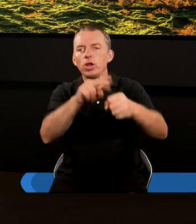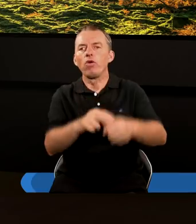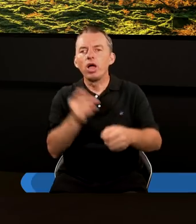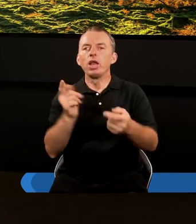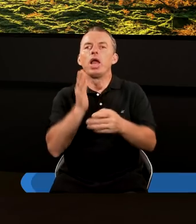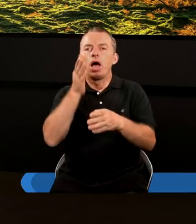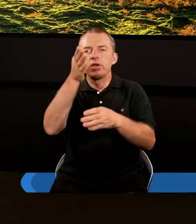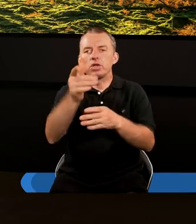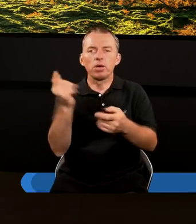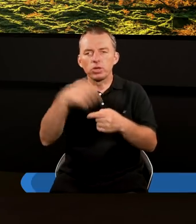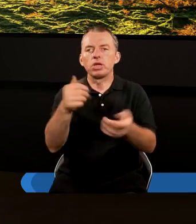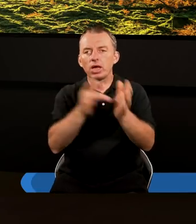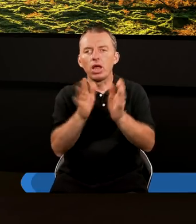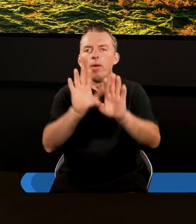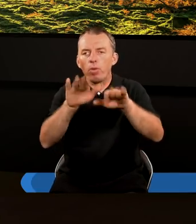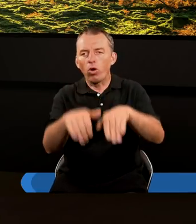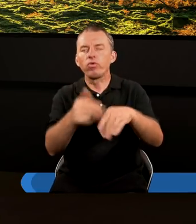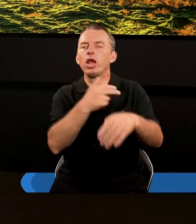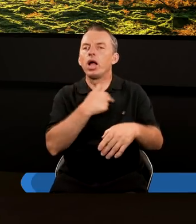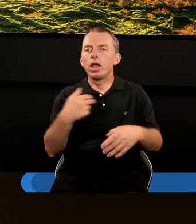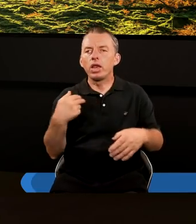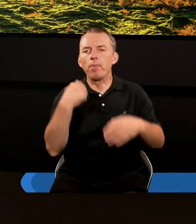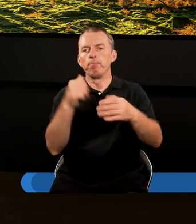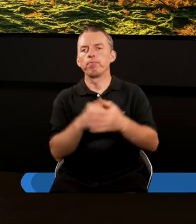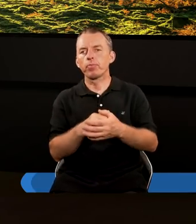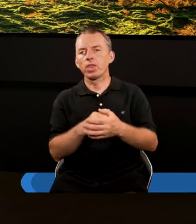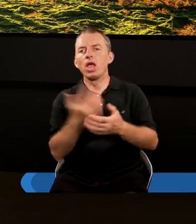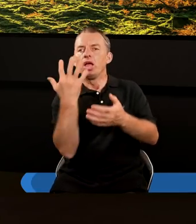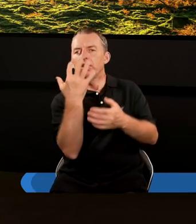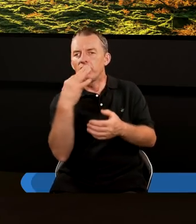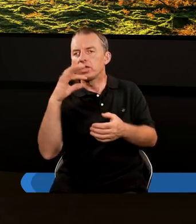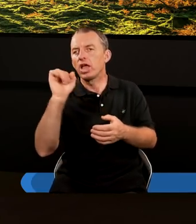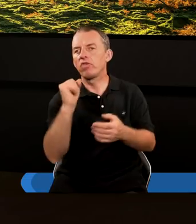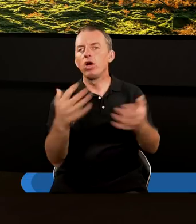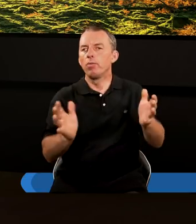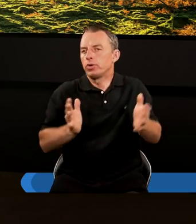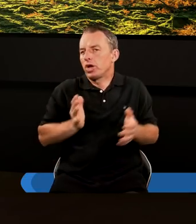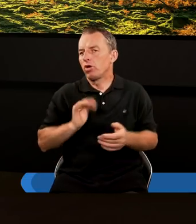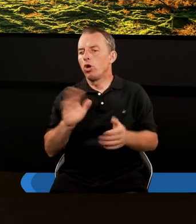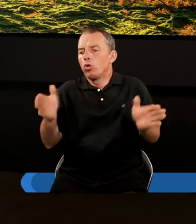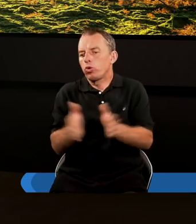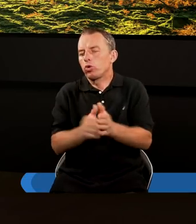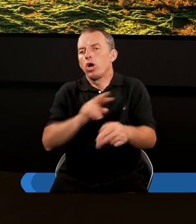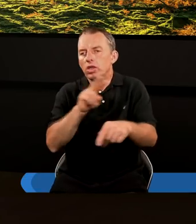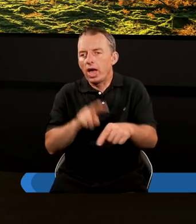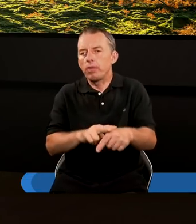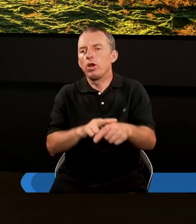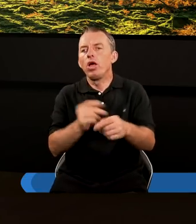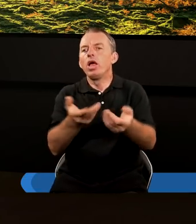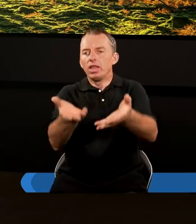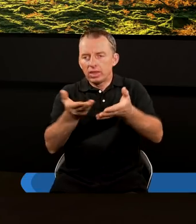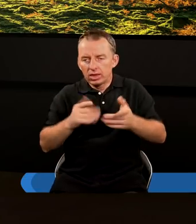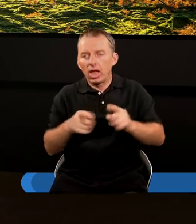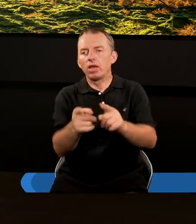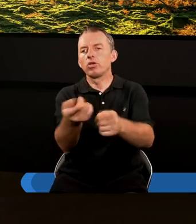nadzieja przyjścia Chrystusa pozwala nam zwycięsko przeżywać nawet krótkoterminowe, w danym momencie